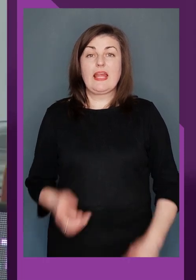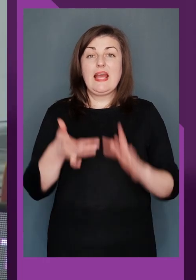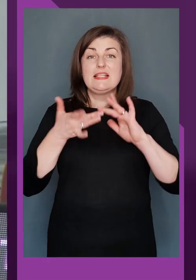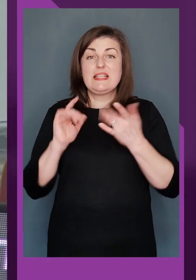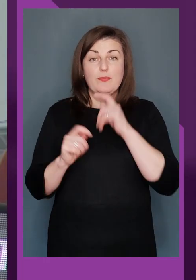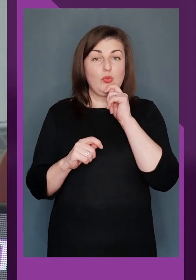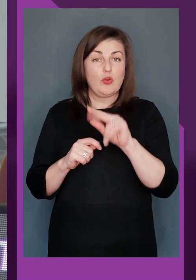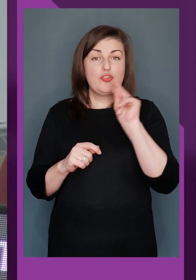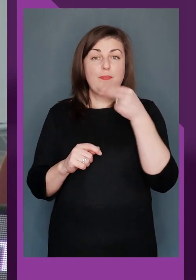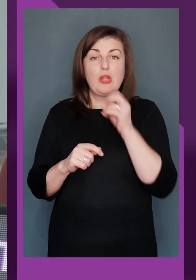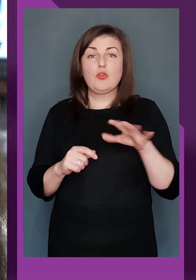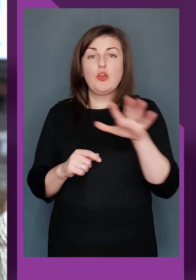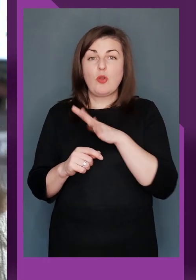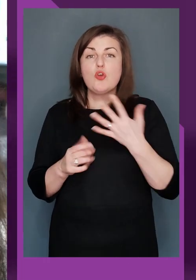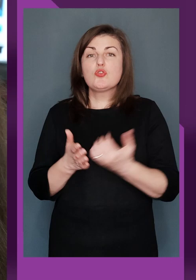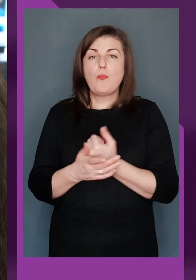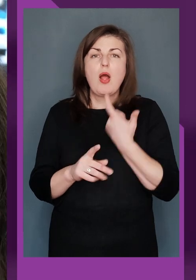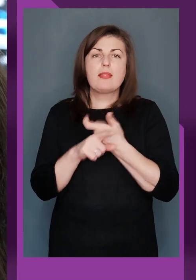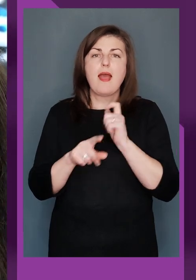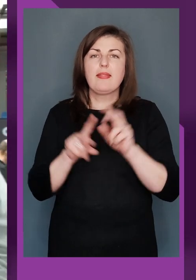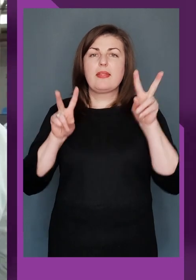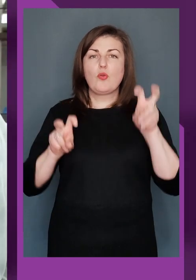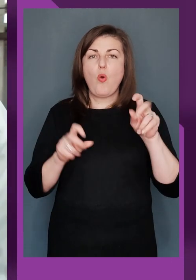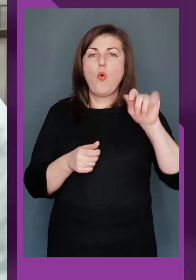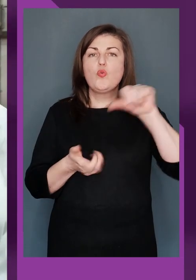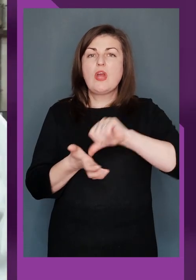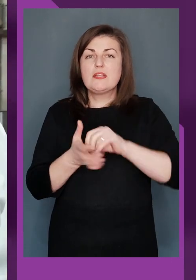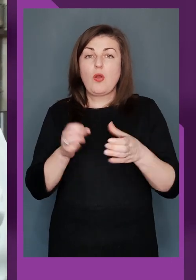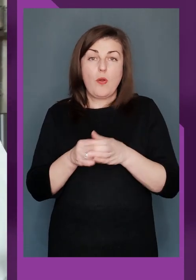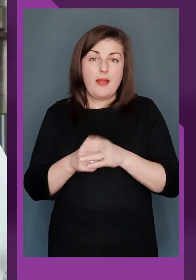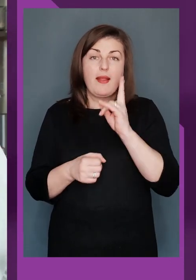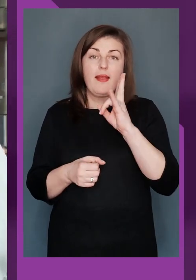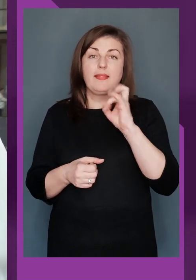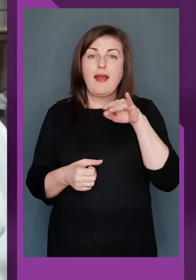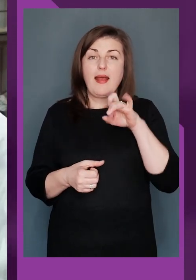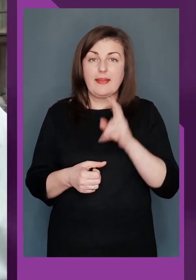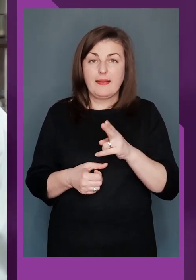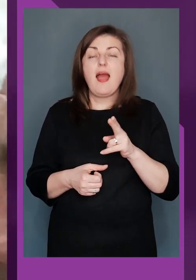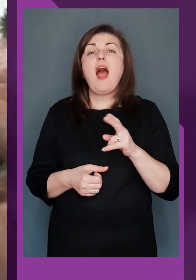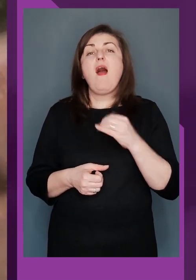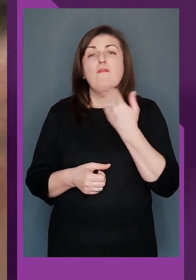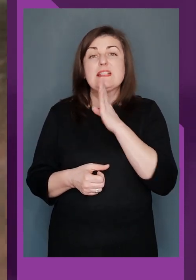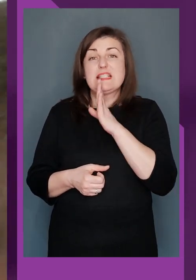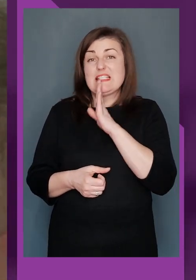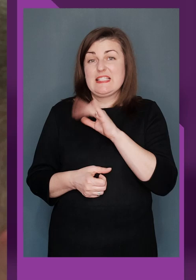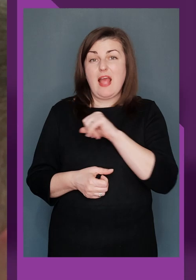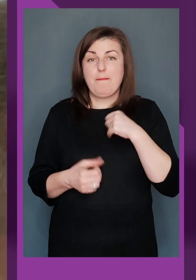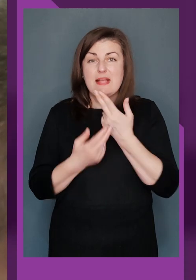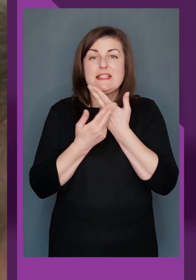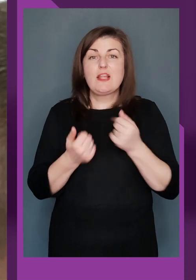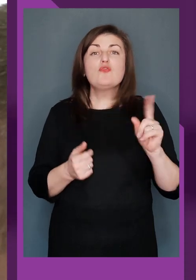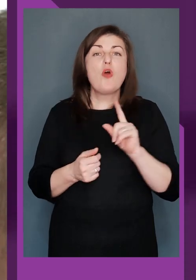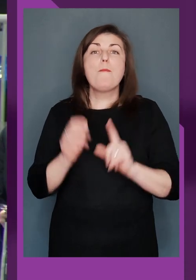Срібну нагороду чемпіонату Європи здобула найтитулованіша учасниця команди Кнайрі Кайрапетян. Сама